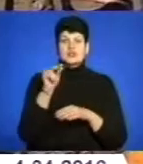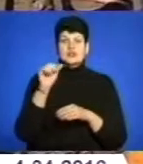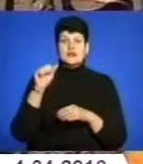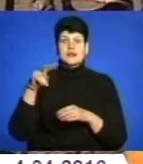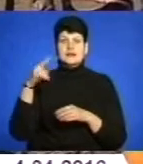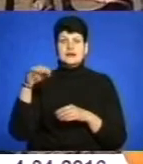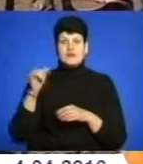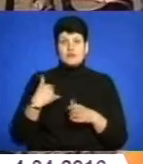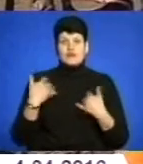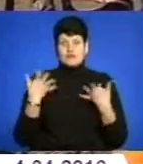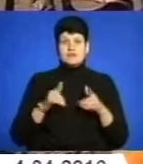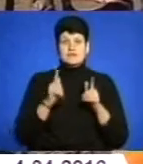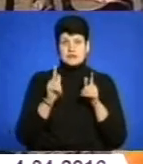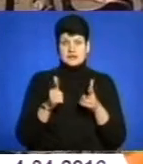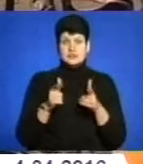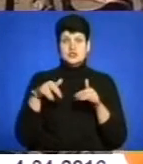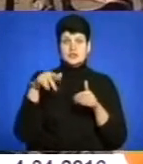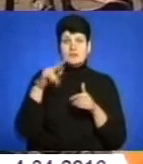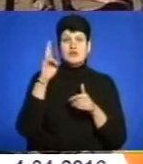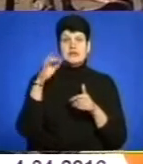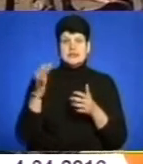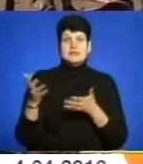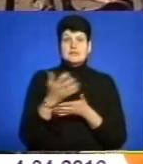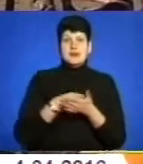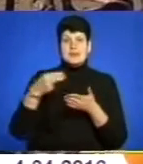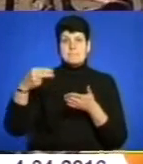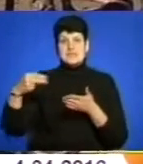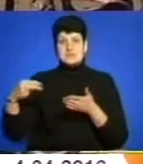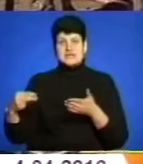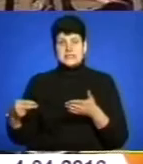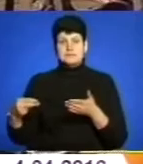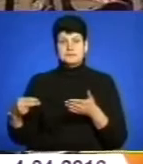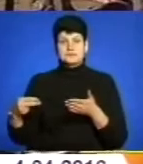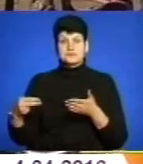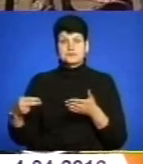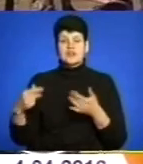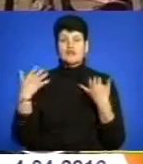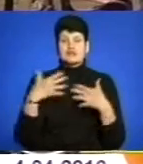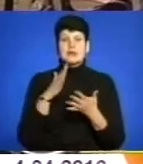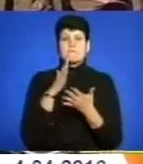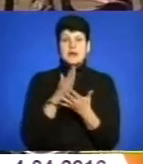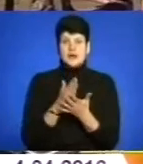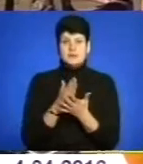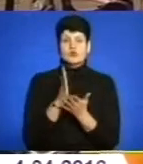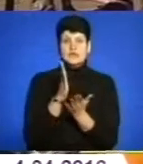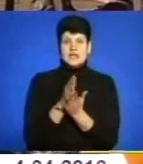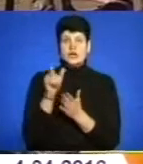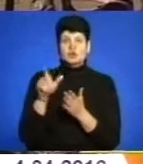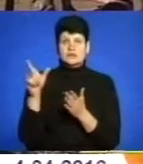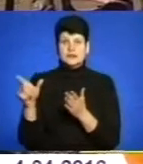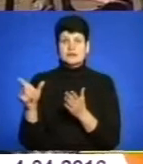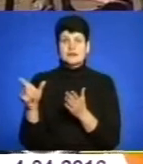вже визначилися, перейшли по квартирах, зібрали підписи, є людина, яка